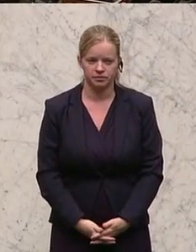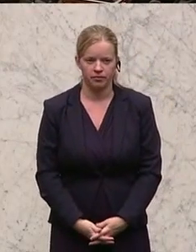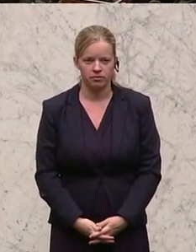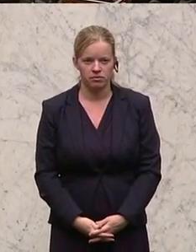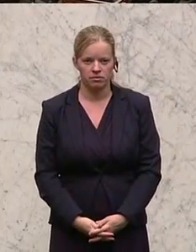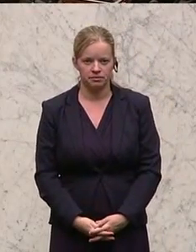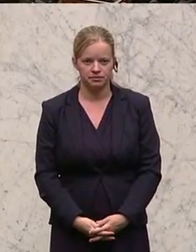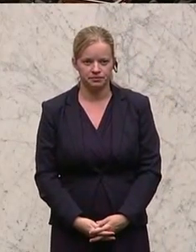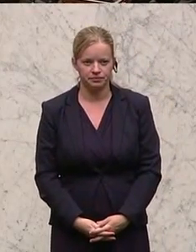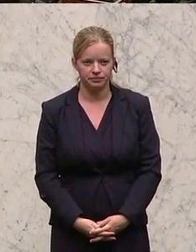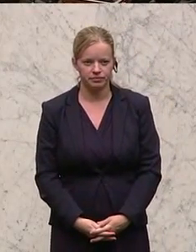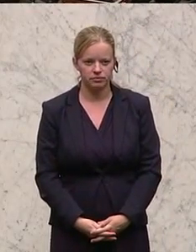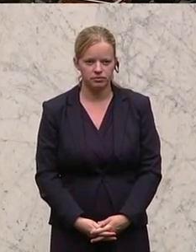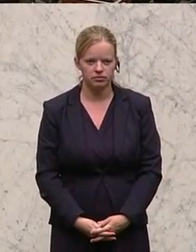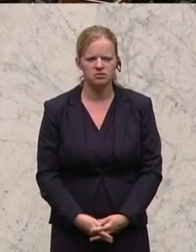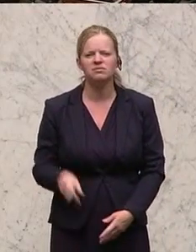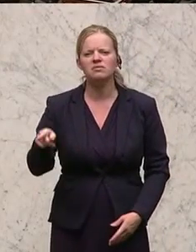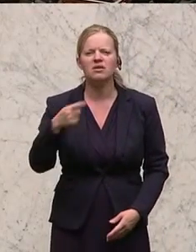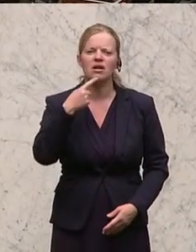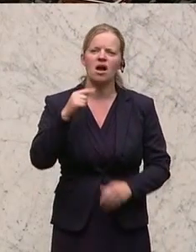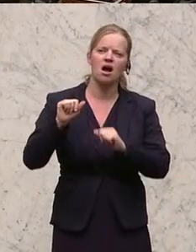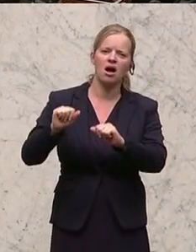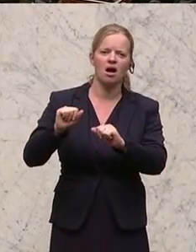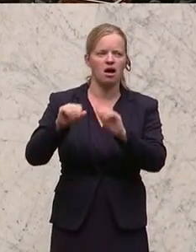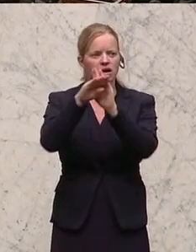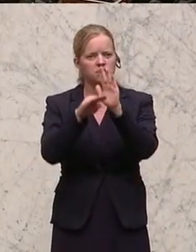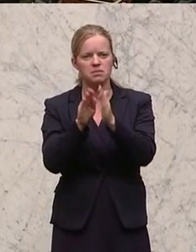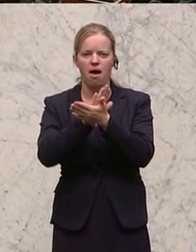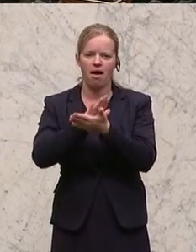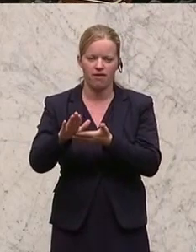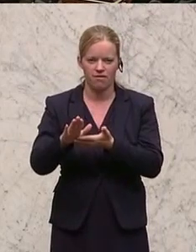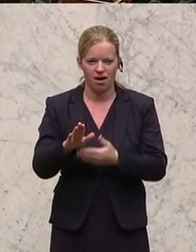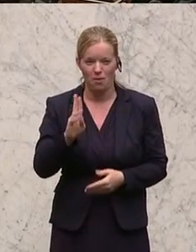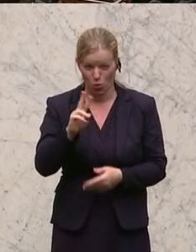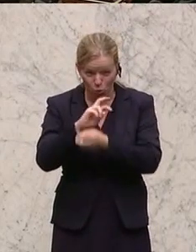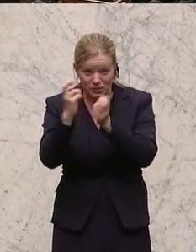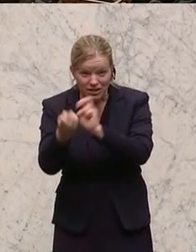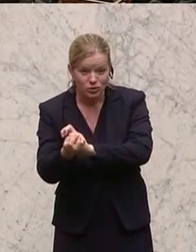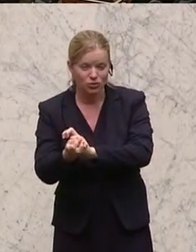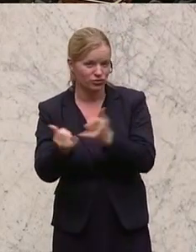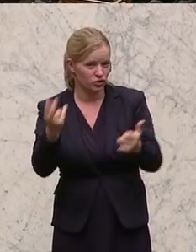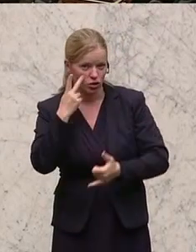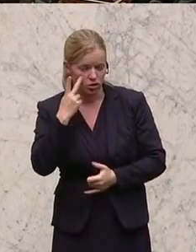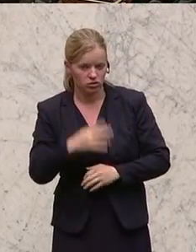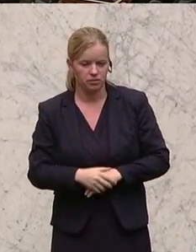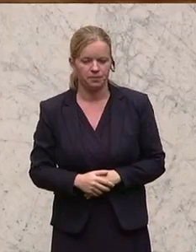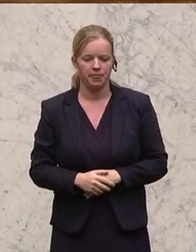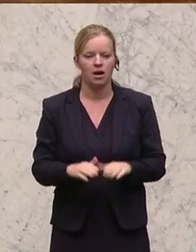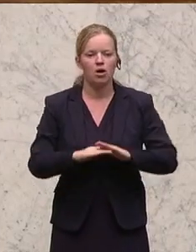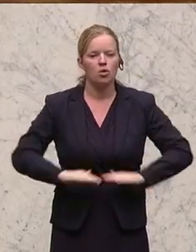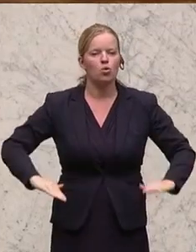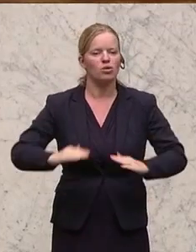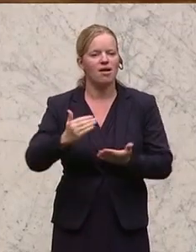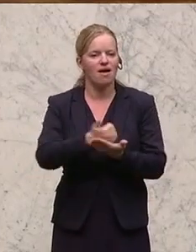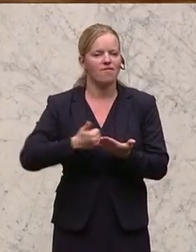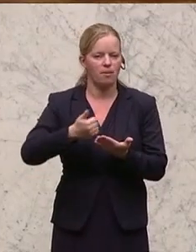Und dann einfachere Gesetze. Also das war jetzt ja nur die Umsetzung. Einfachere Gesetze. Was haben wir jetzt bei dieser Grunderwerbsteuer? Wir haben